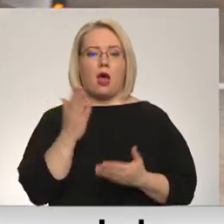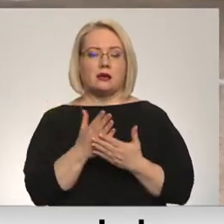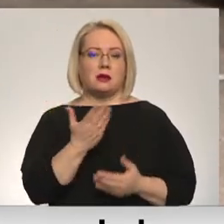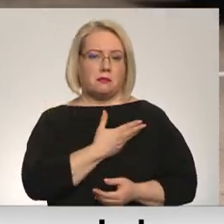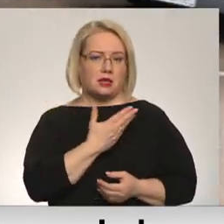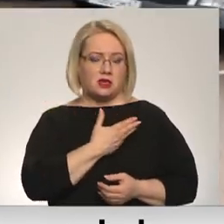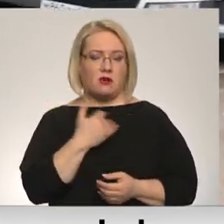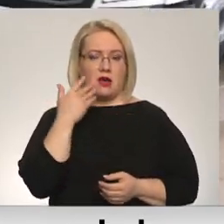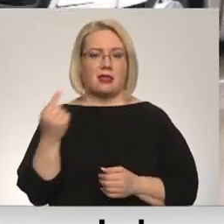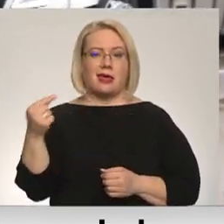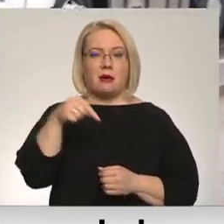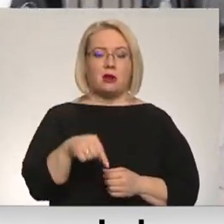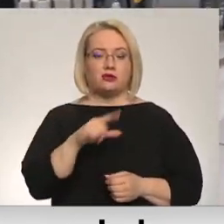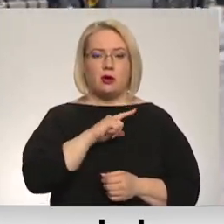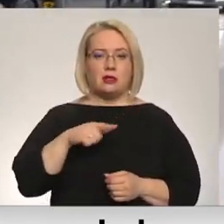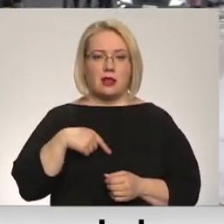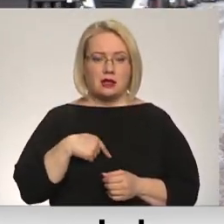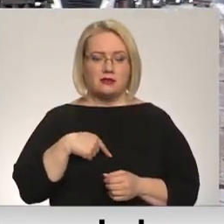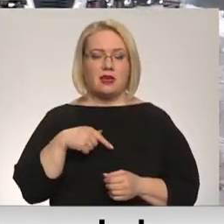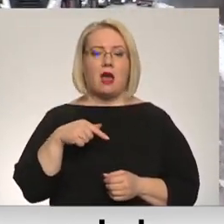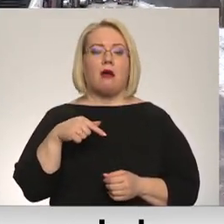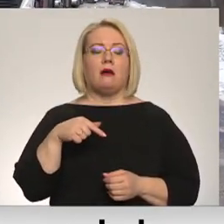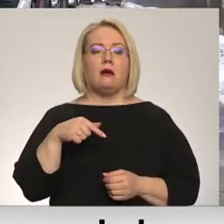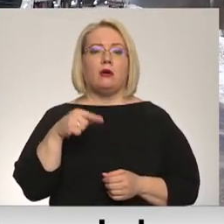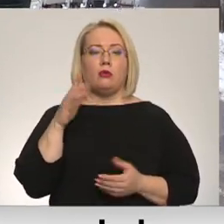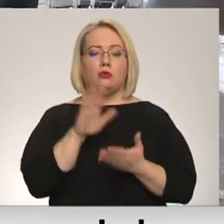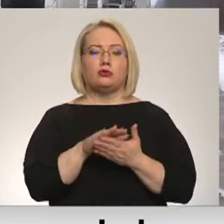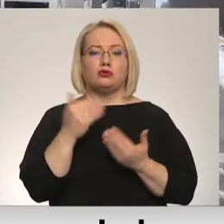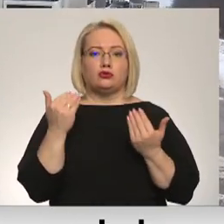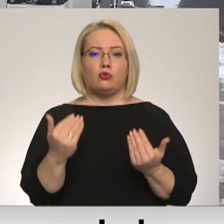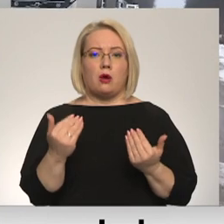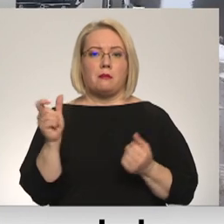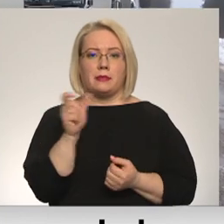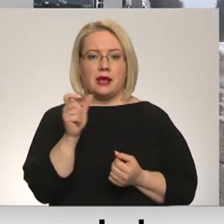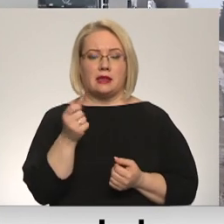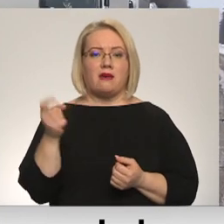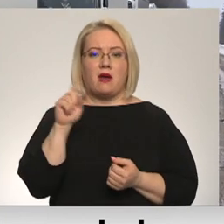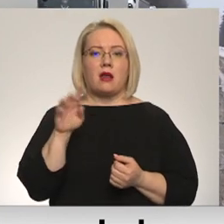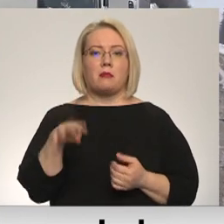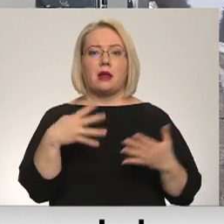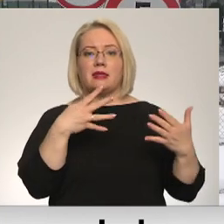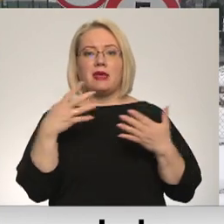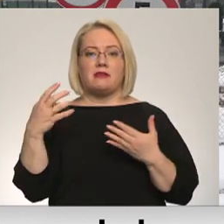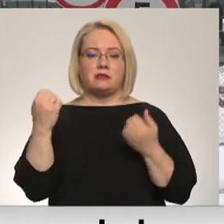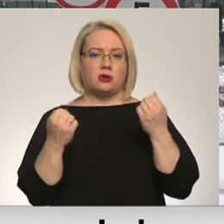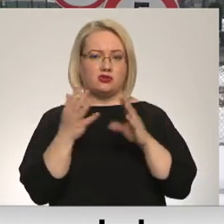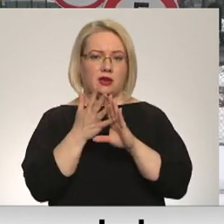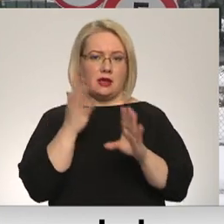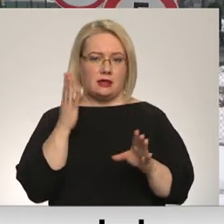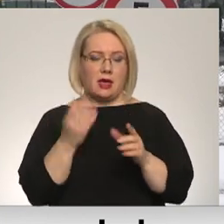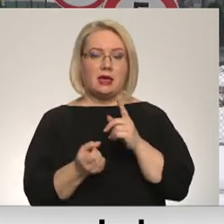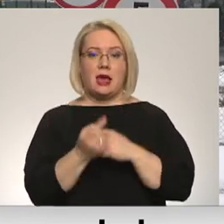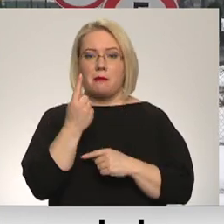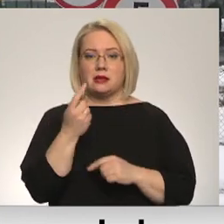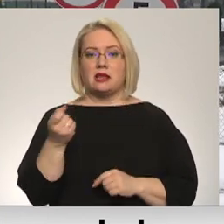iebraucot Latvijā caur silnes MKP, uz šo brīdi ir vairāk par 900 automašīnām. Iemesli tam ir